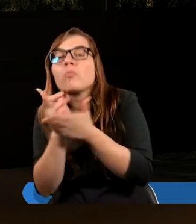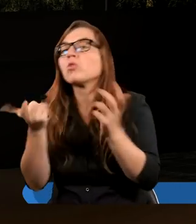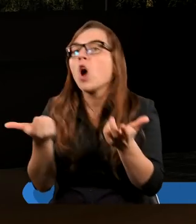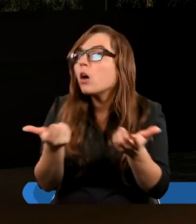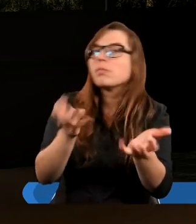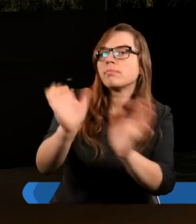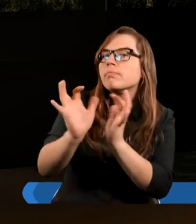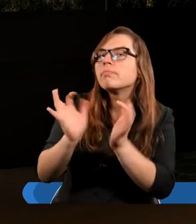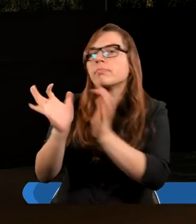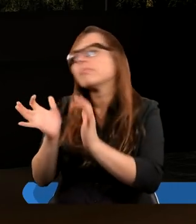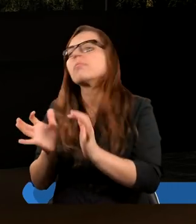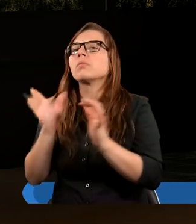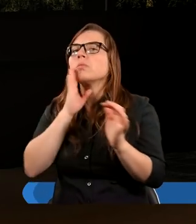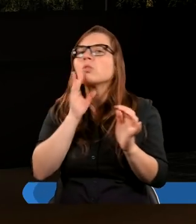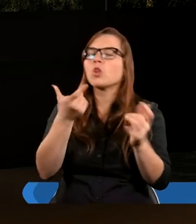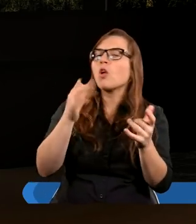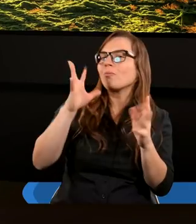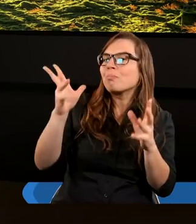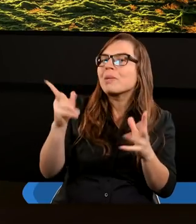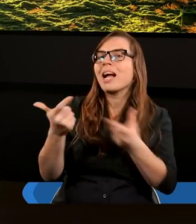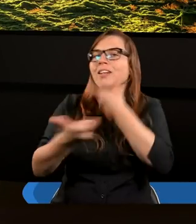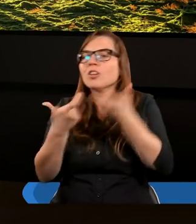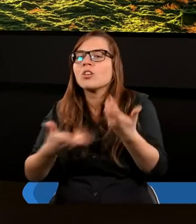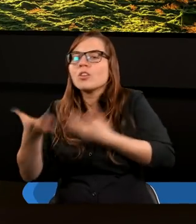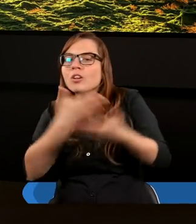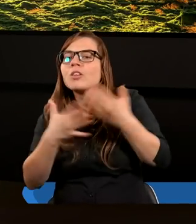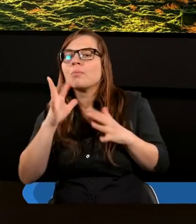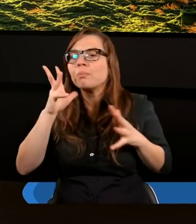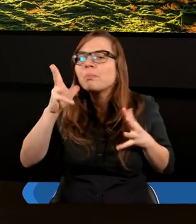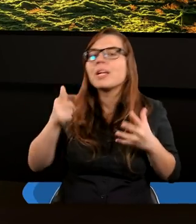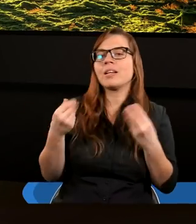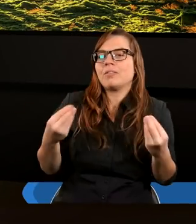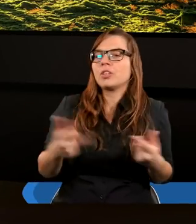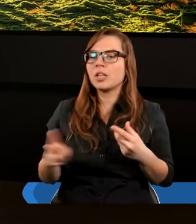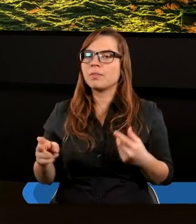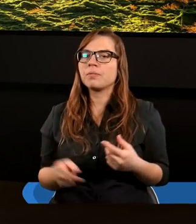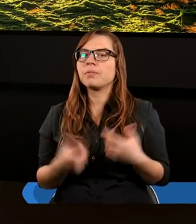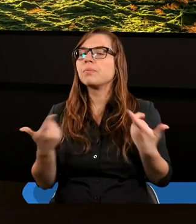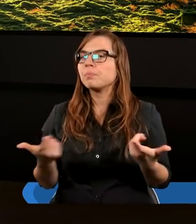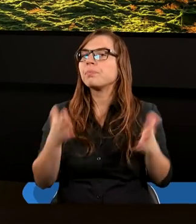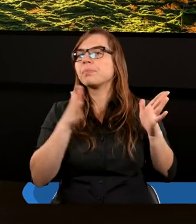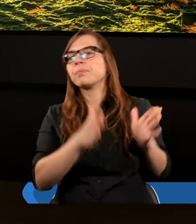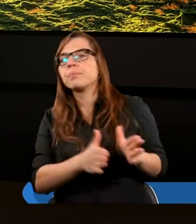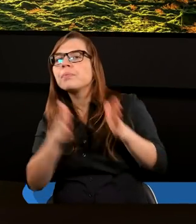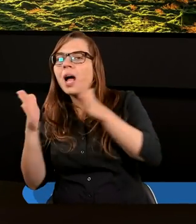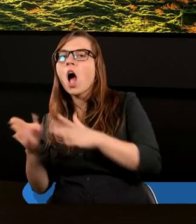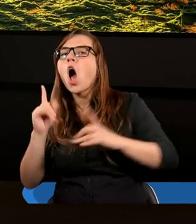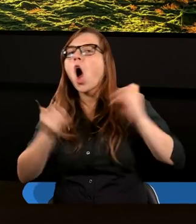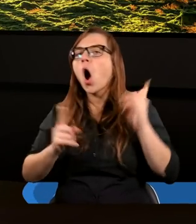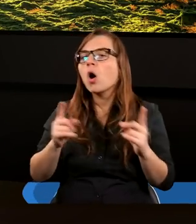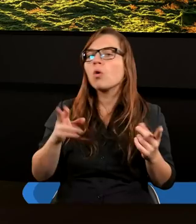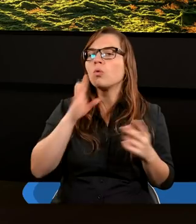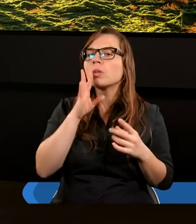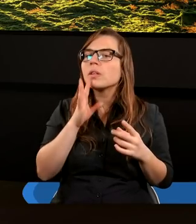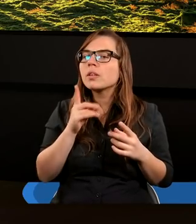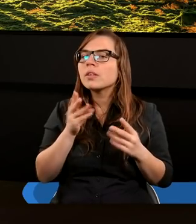No więc to jest taka fajna właśnie też. Piękna myśl. Piękna myśl. Przejdźmy do kolejnego obrazu i